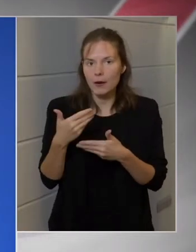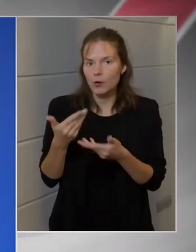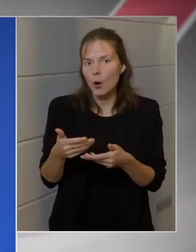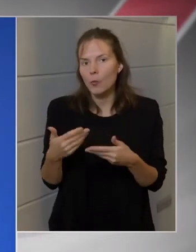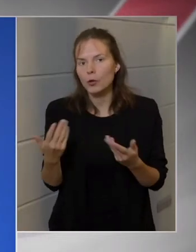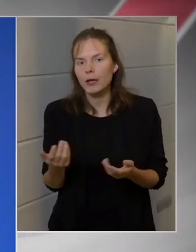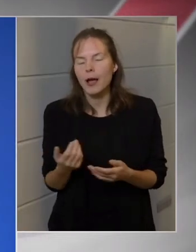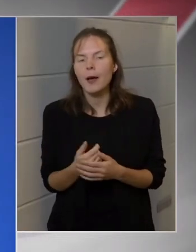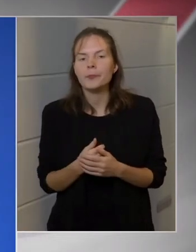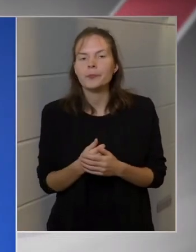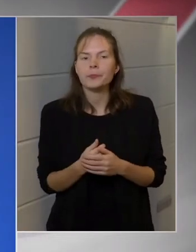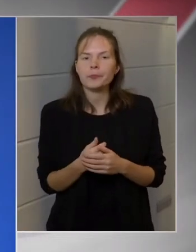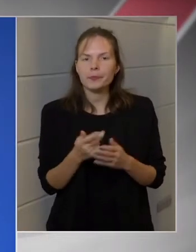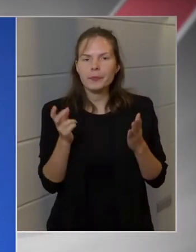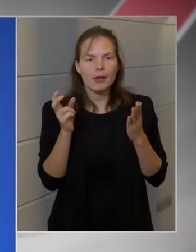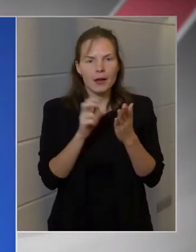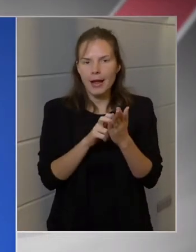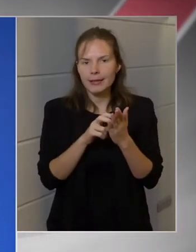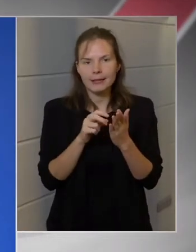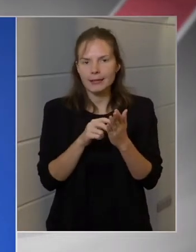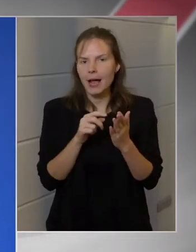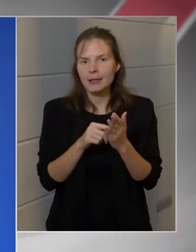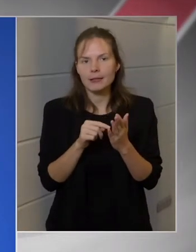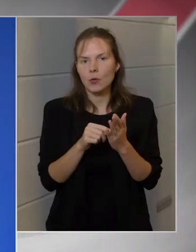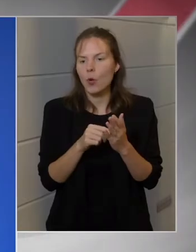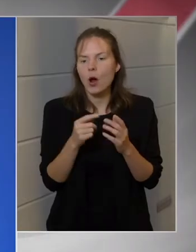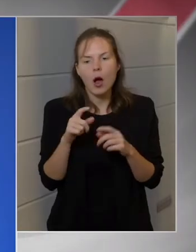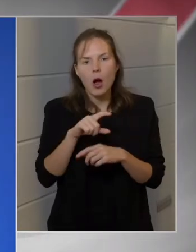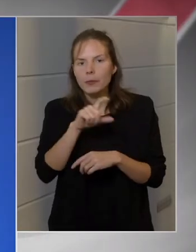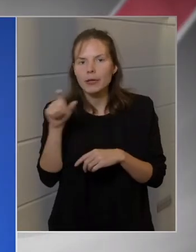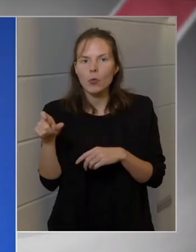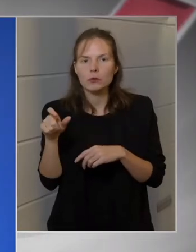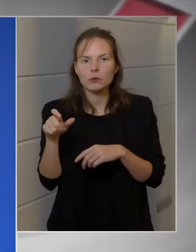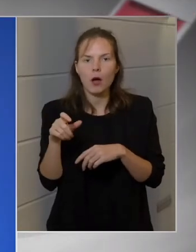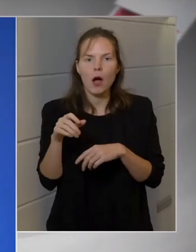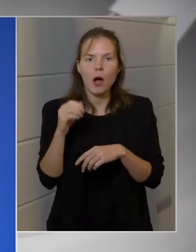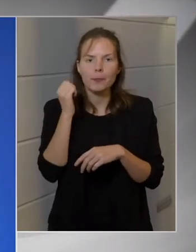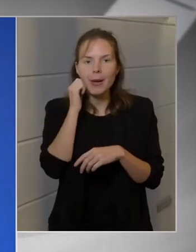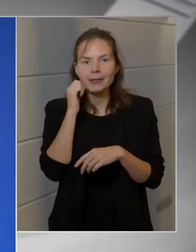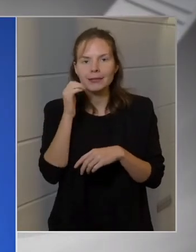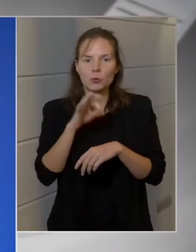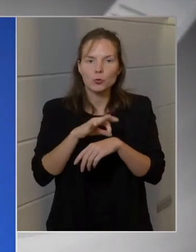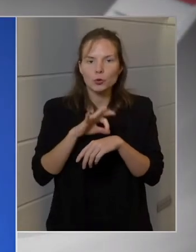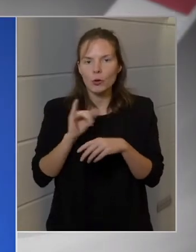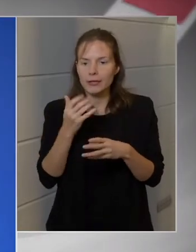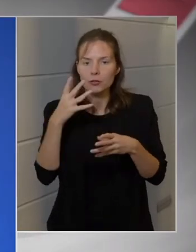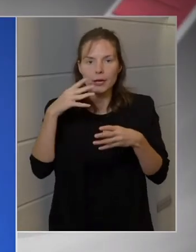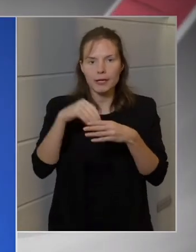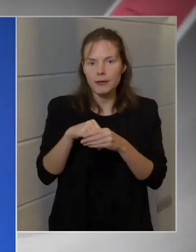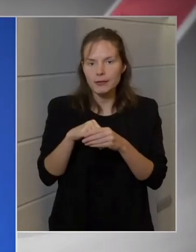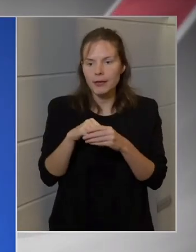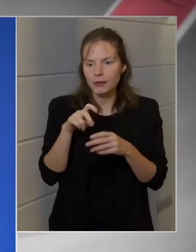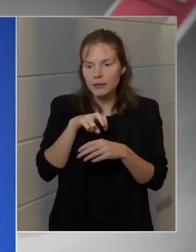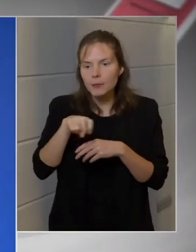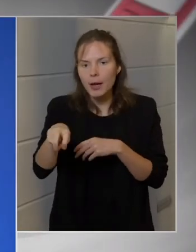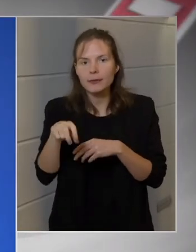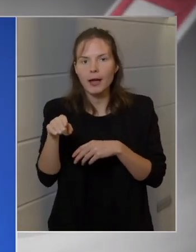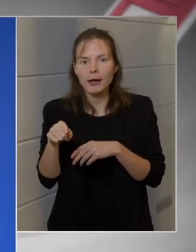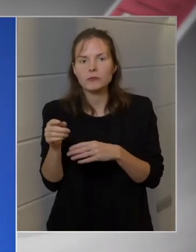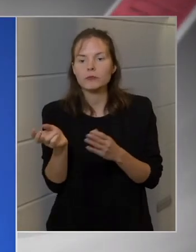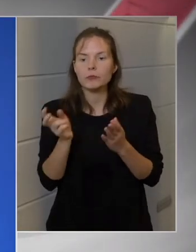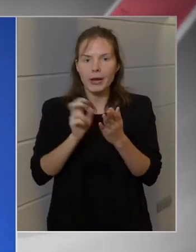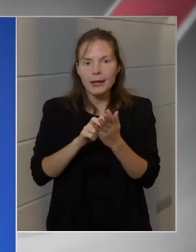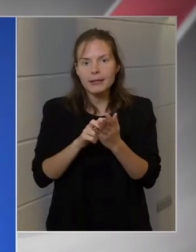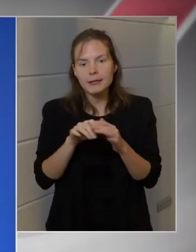már, mióta a medikusok is részt vesznek az oltásokban, ott helyben regisztrálták és írták fel az adatokat.